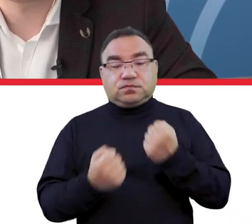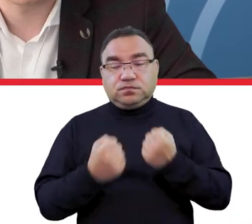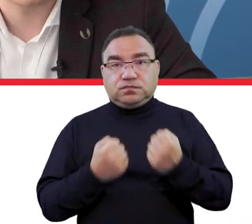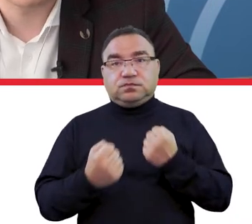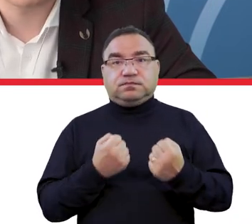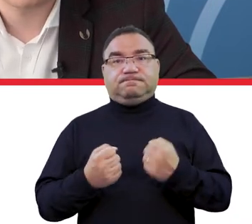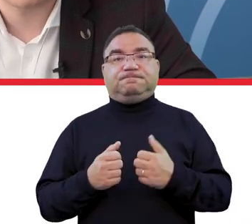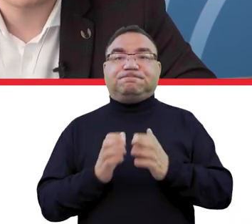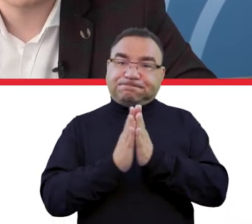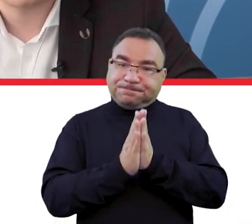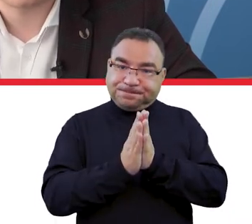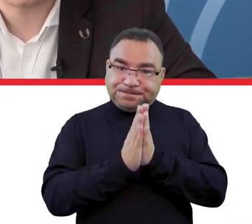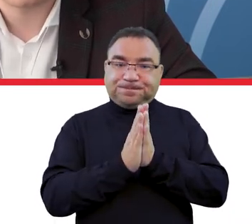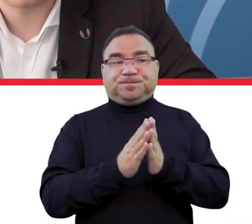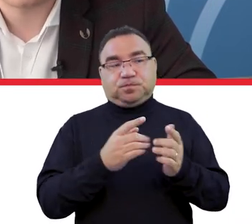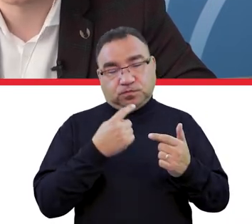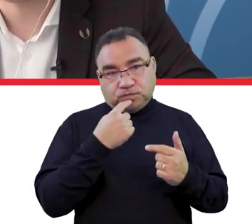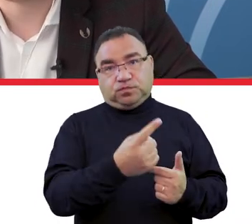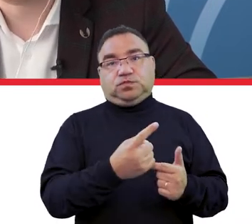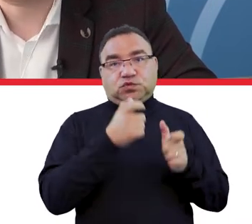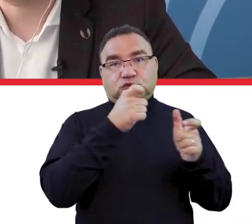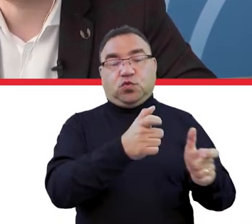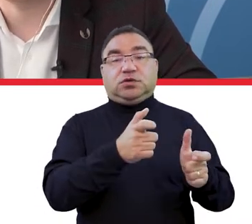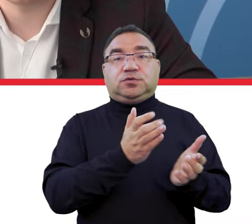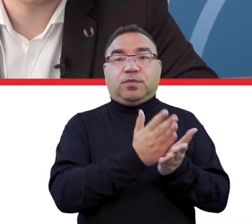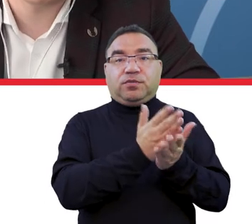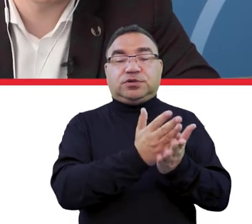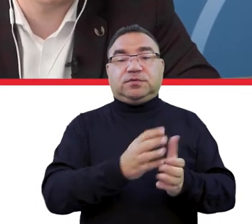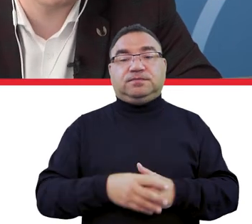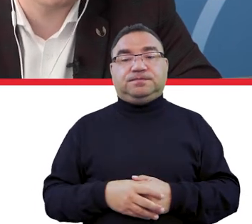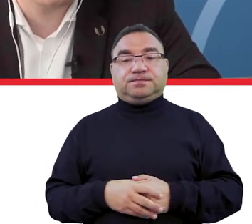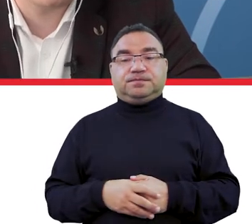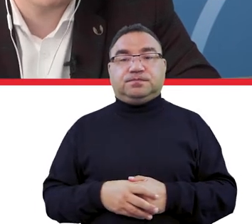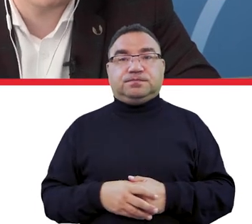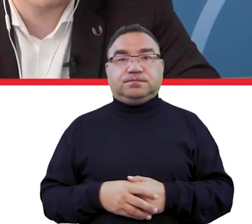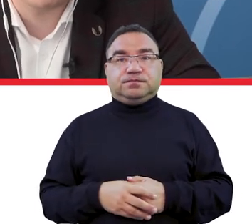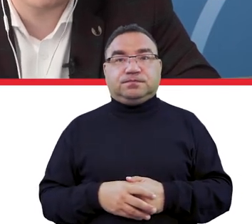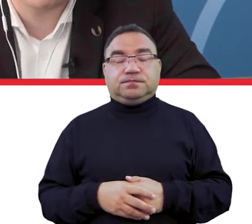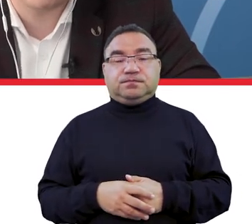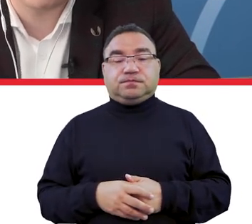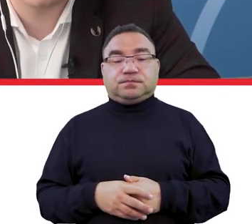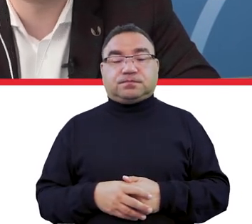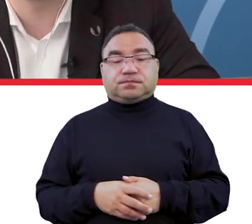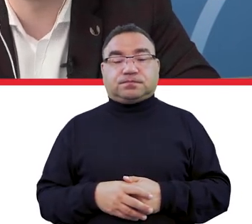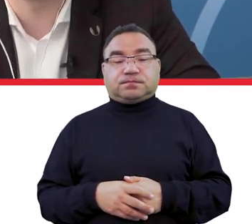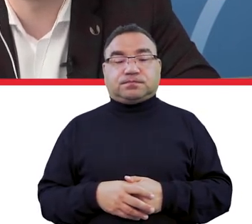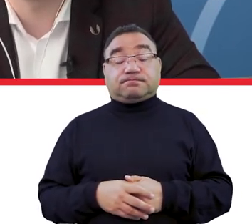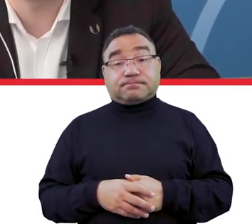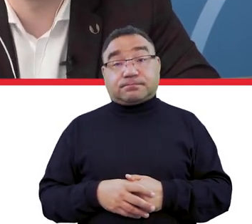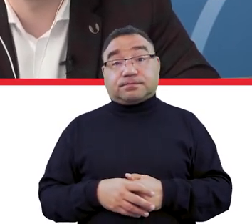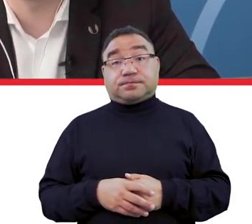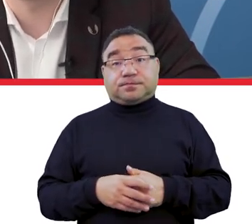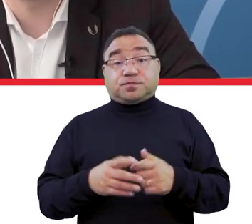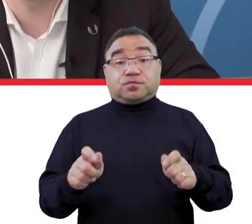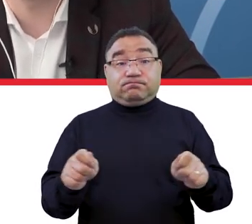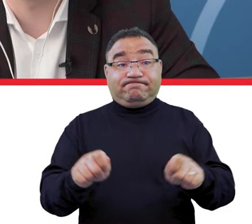kłopoty, to służymy pomocą. Także i promujmy te